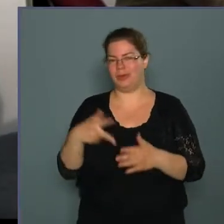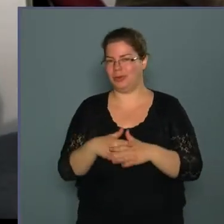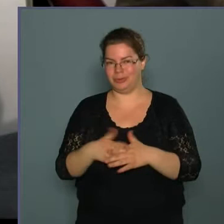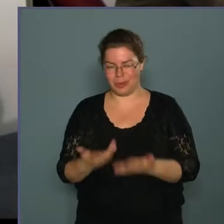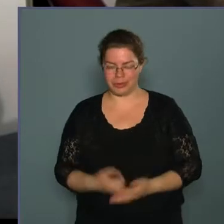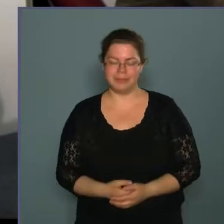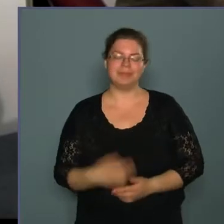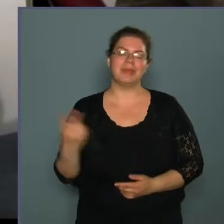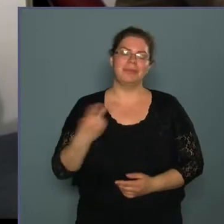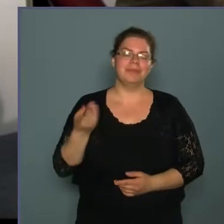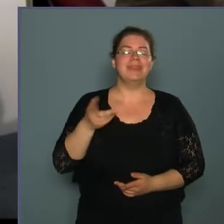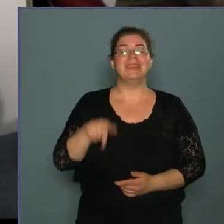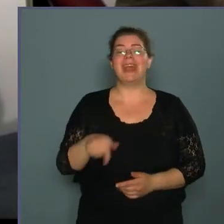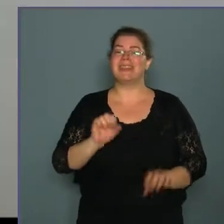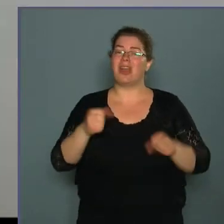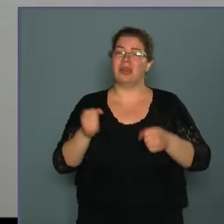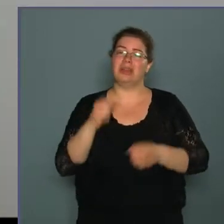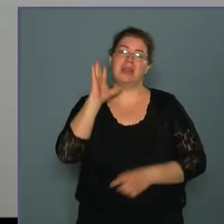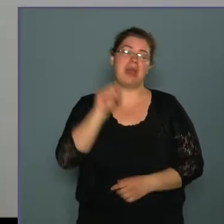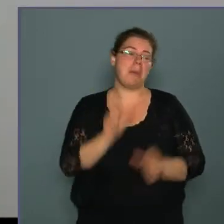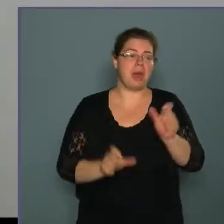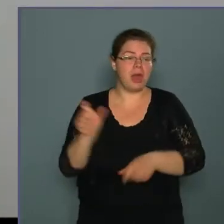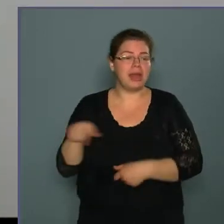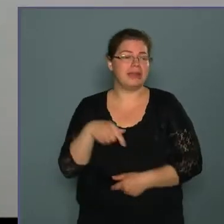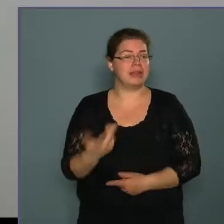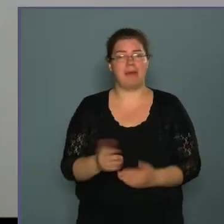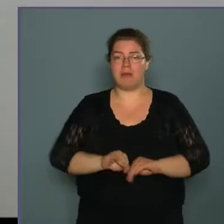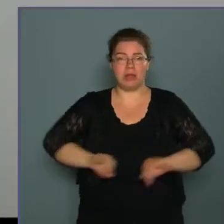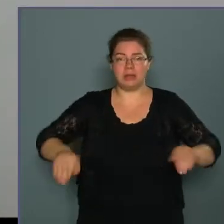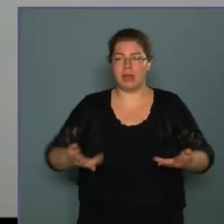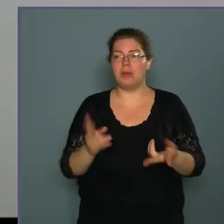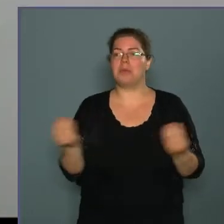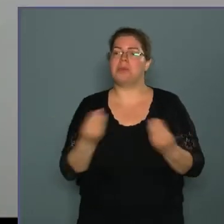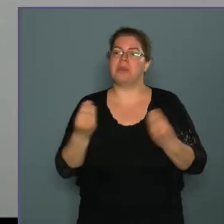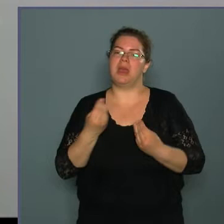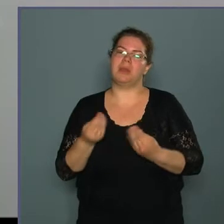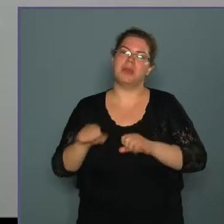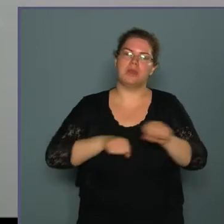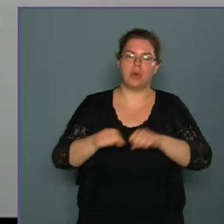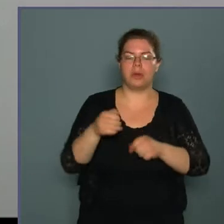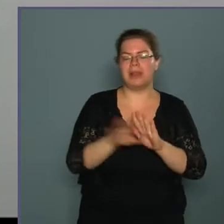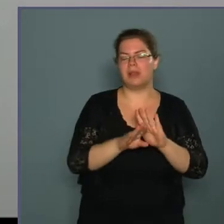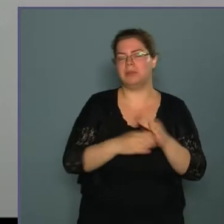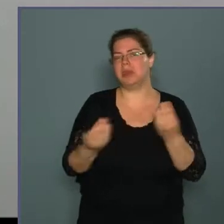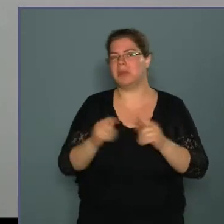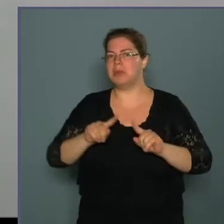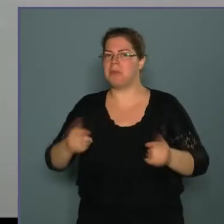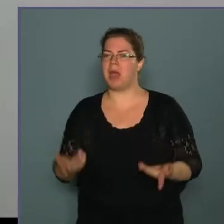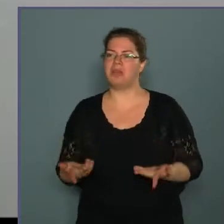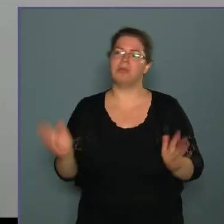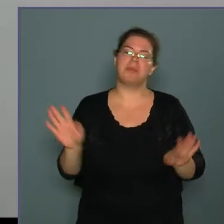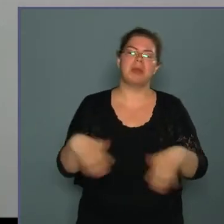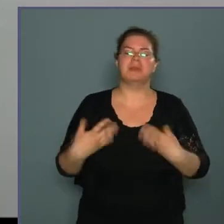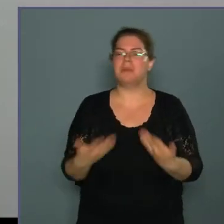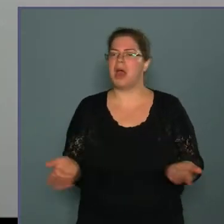Természetesen, de hát gyakorlatilag az emberek számára, a lakosok számára az nem válik szét, hogy mi az, ami az önkormányzat feladata, mi pedig más. Tehát, hogyha bárkinek